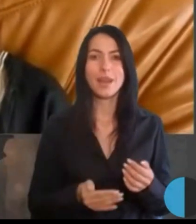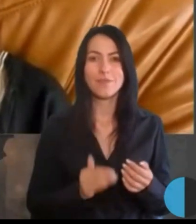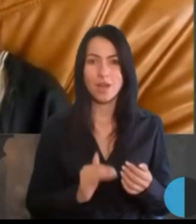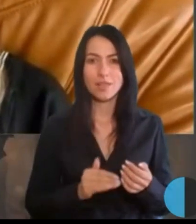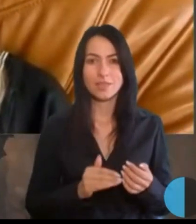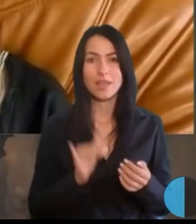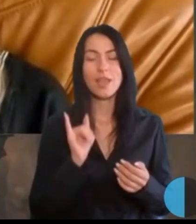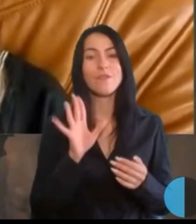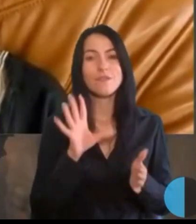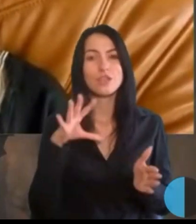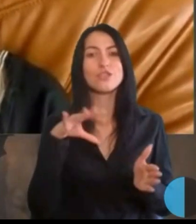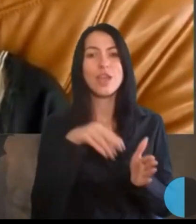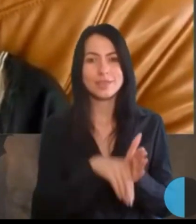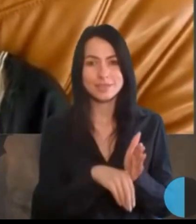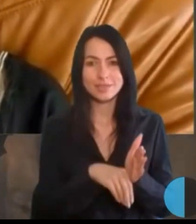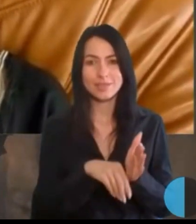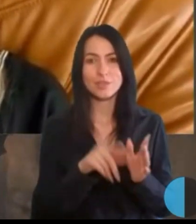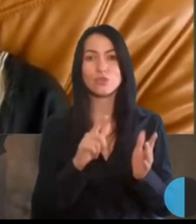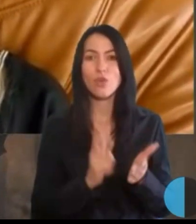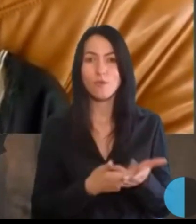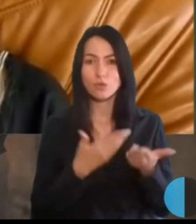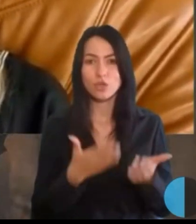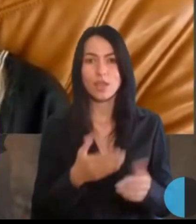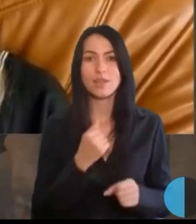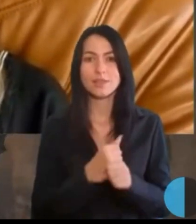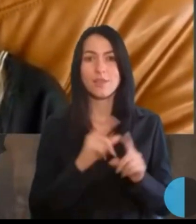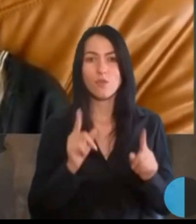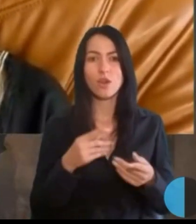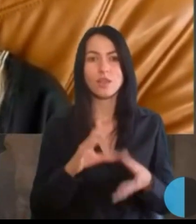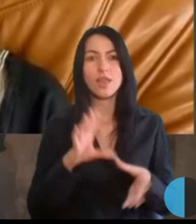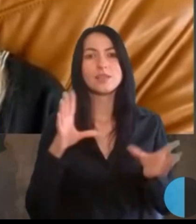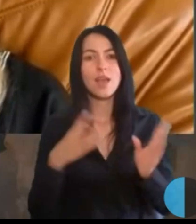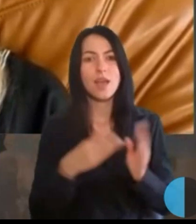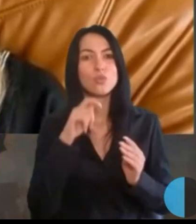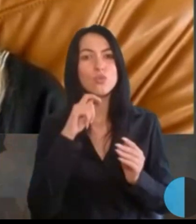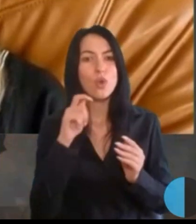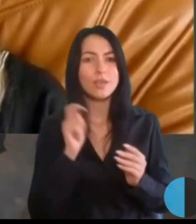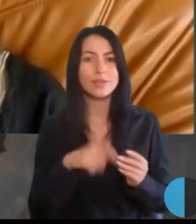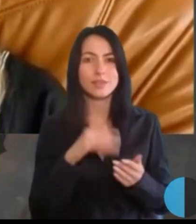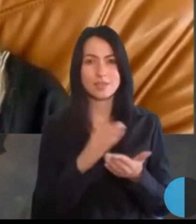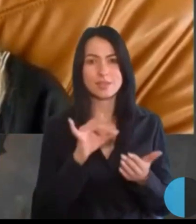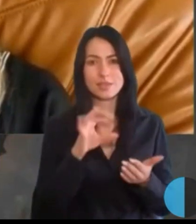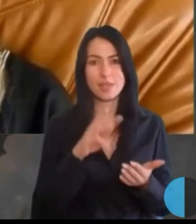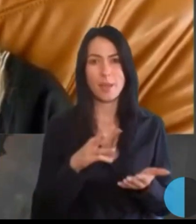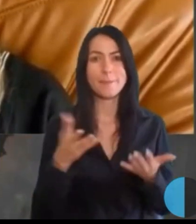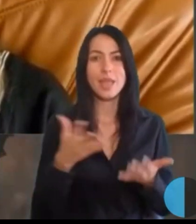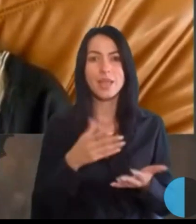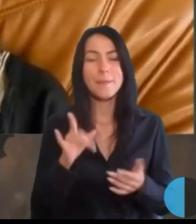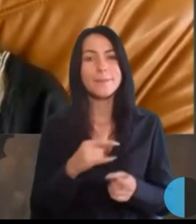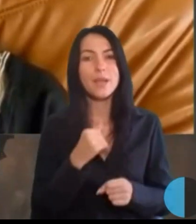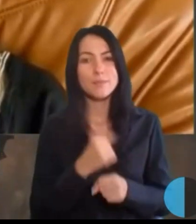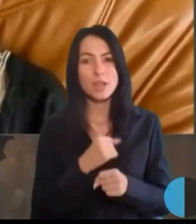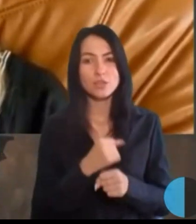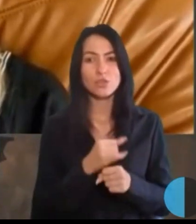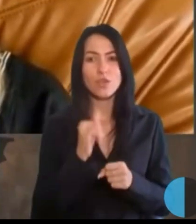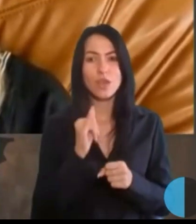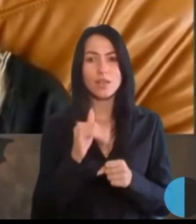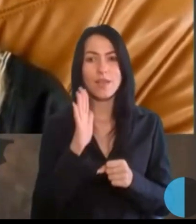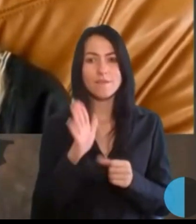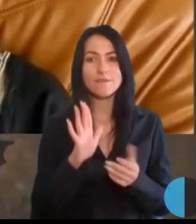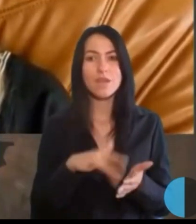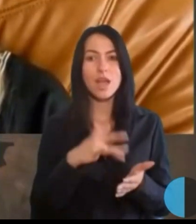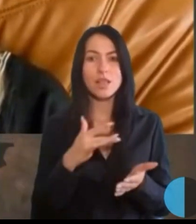і в частині створення загальноукраїнських систем, які би працювали і в великому місті, і в